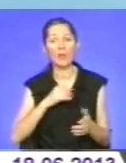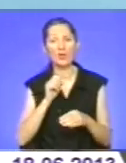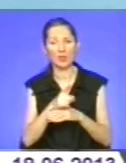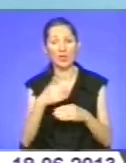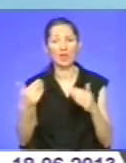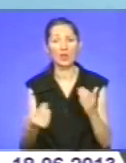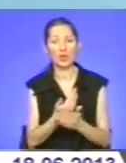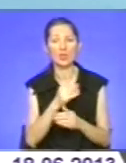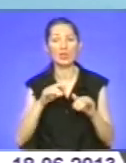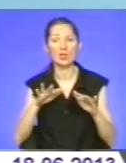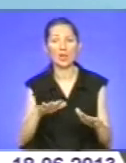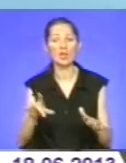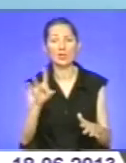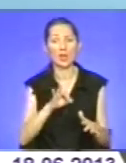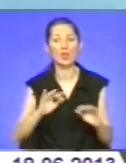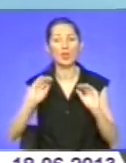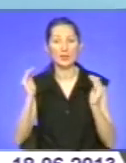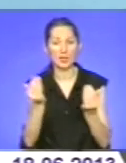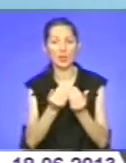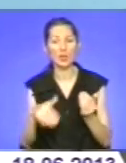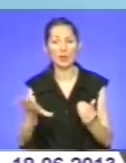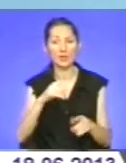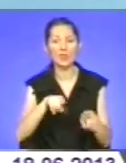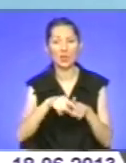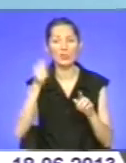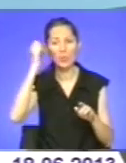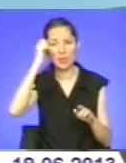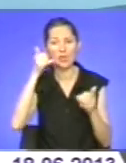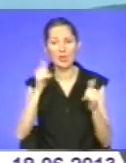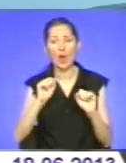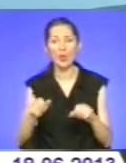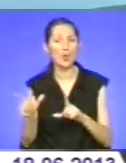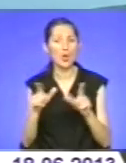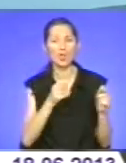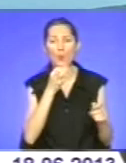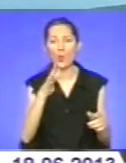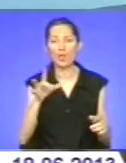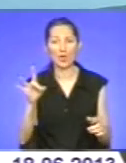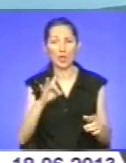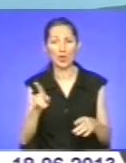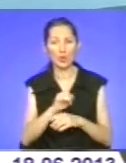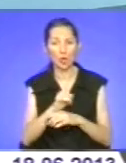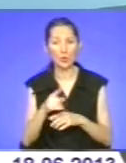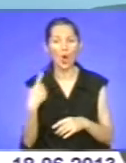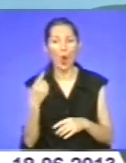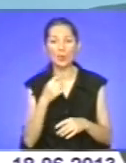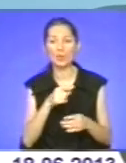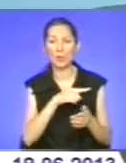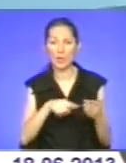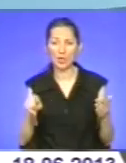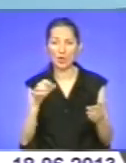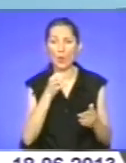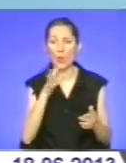діяльність районних стадіонів. Ви всі також пам'ятаєте, і тому зараз ми можемо поїхати в будь-який район Тернопільської області, в будь-який підкреслений, і